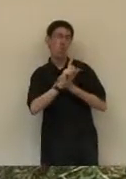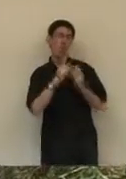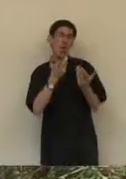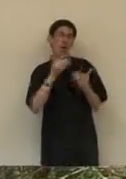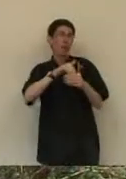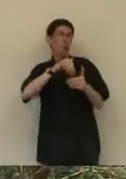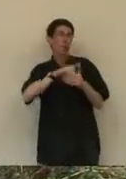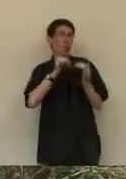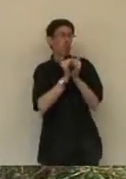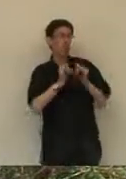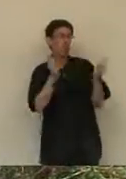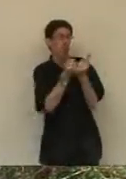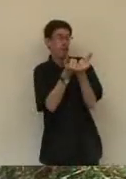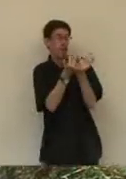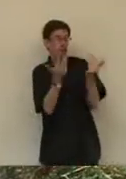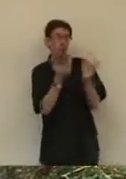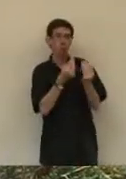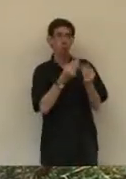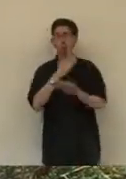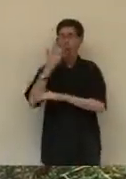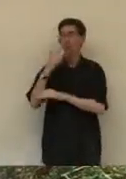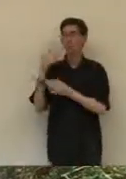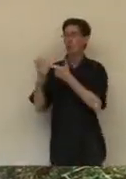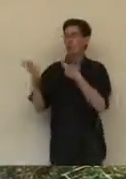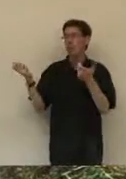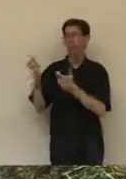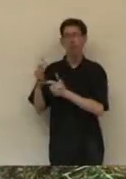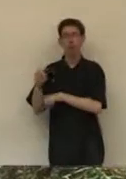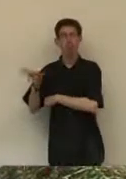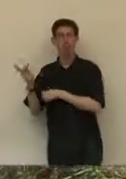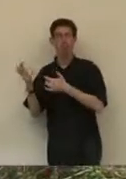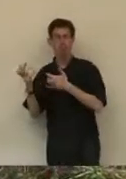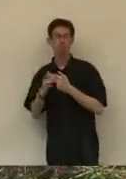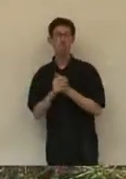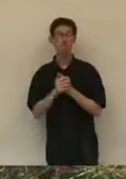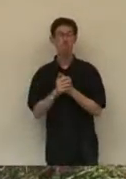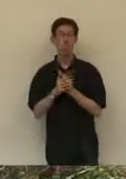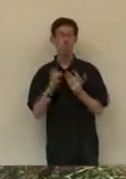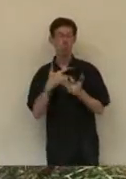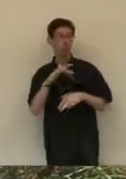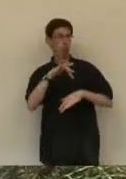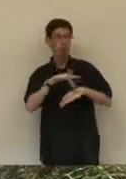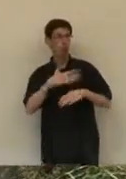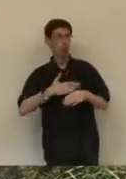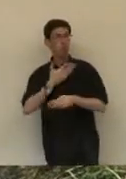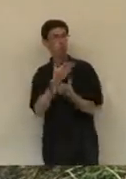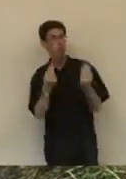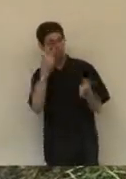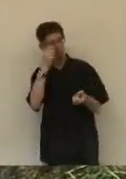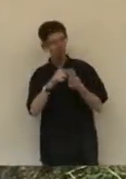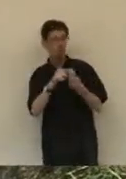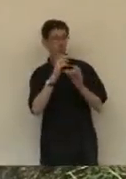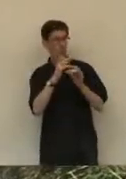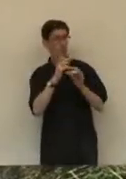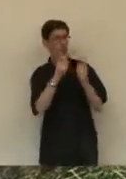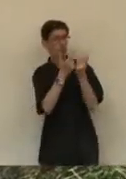n a pas énormément de répertoires concertants par rapport aux cordes, mais j'aime beaucoup le